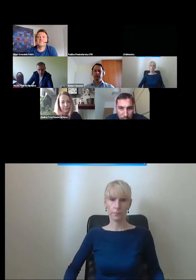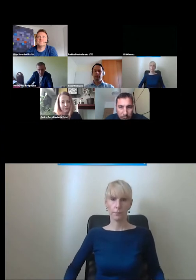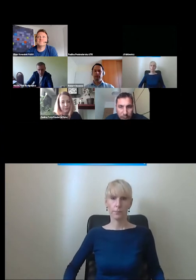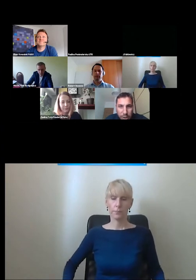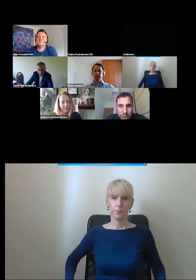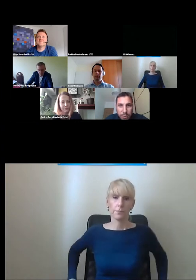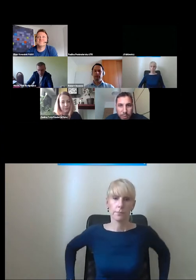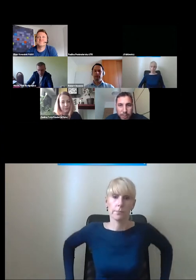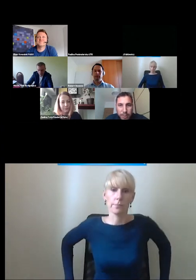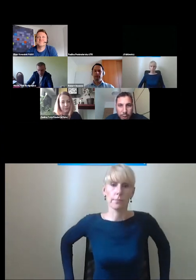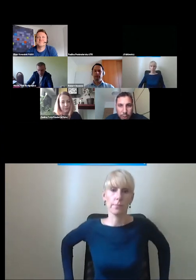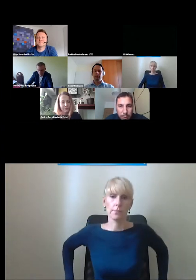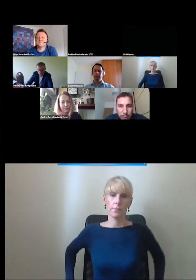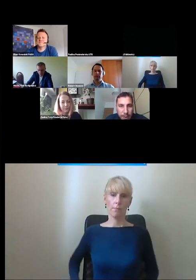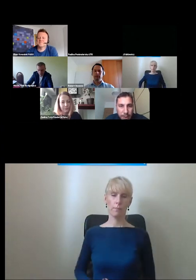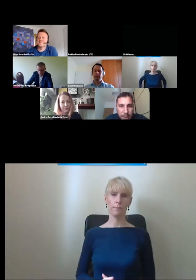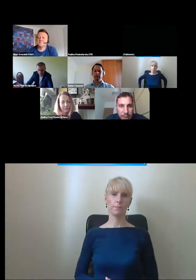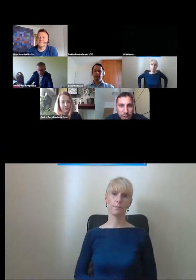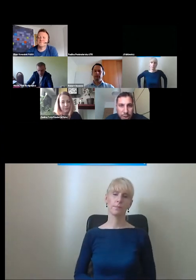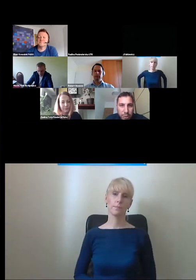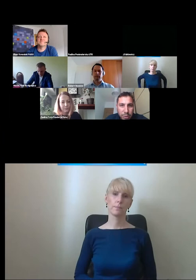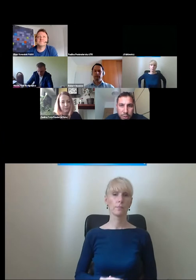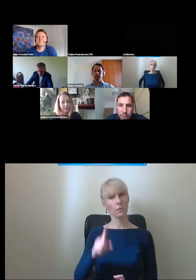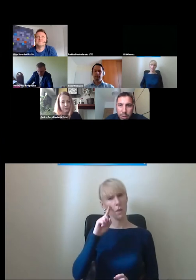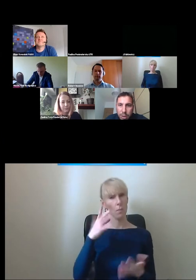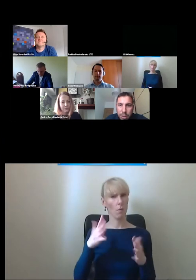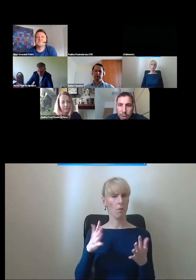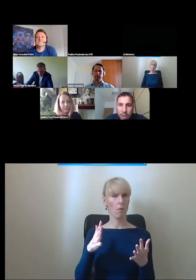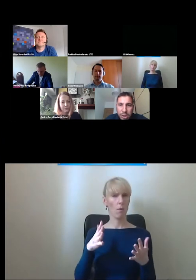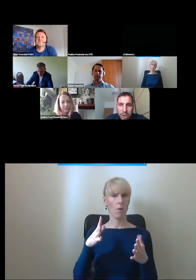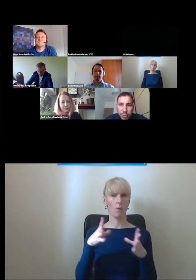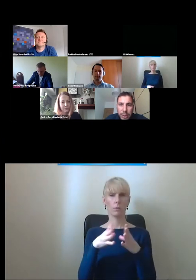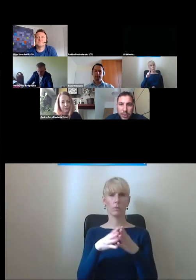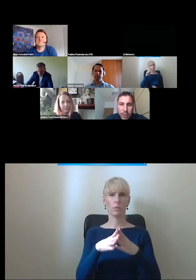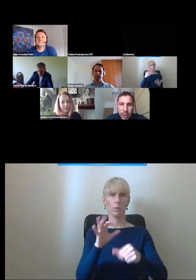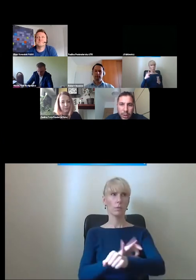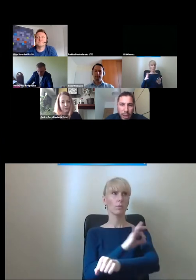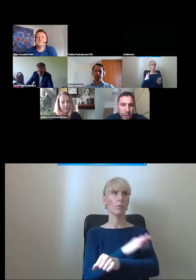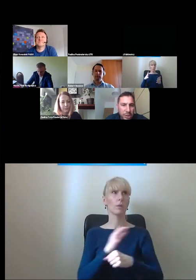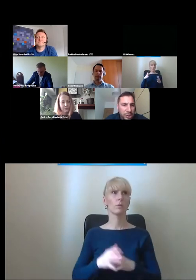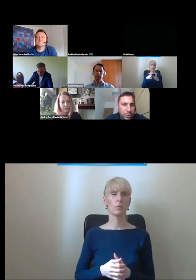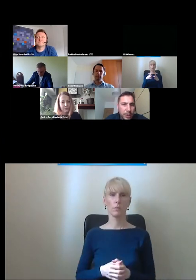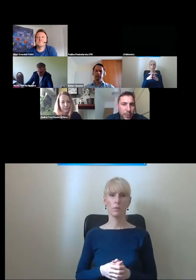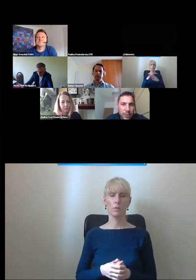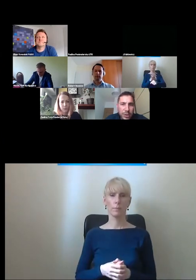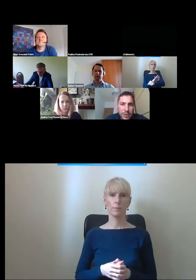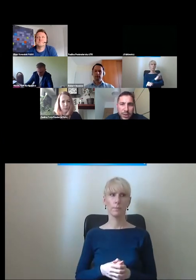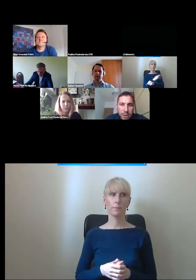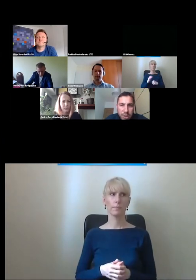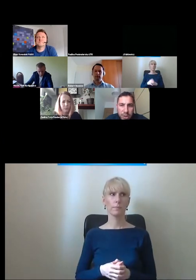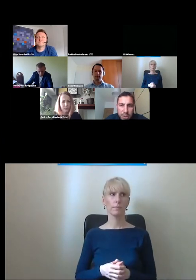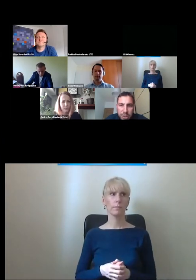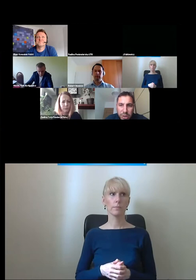ujęte. Jeśli dobrze pamiętam, to było to chyba w granicach 10 metrów. Nie, nie 10 metrów